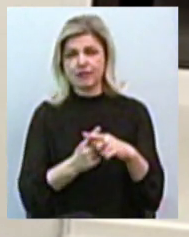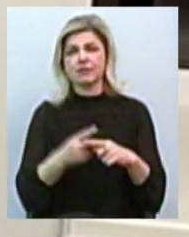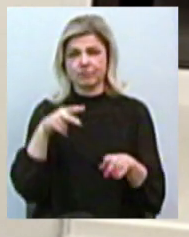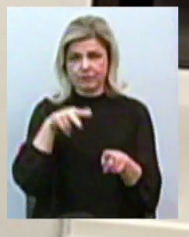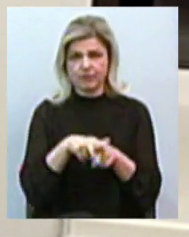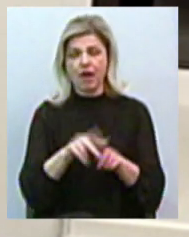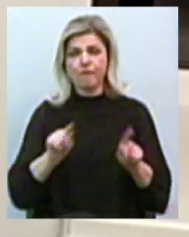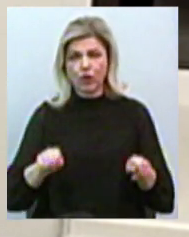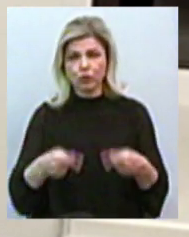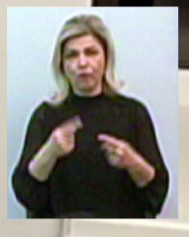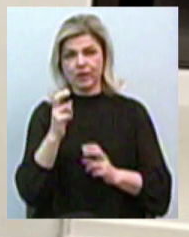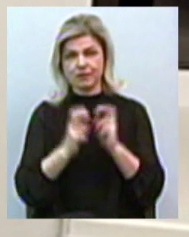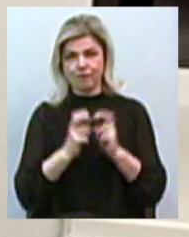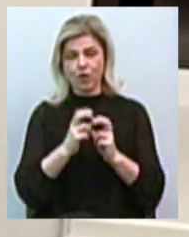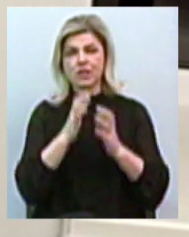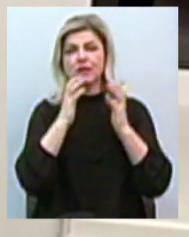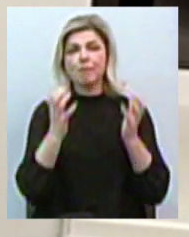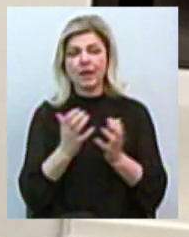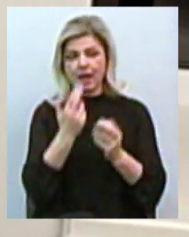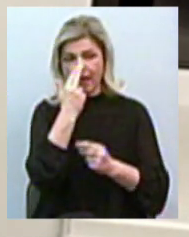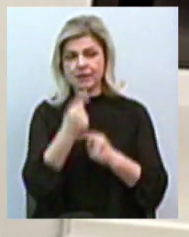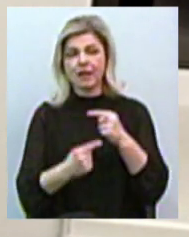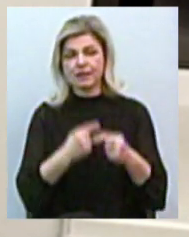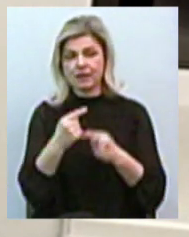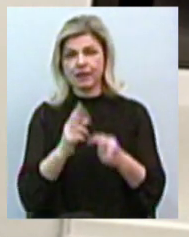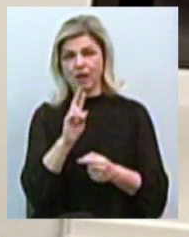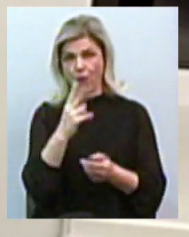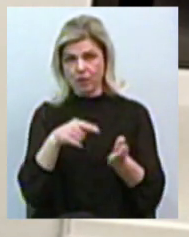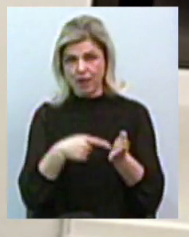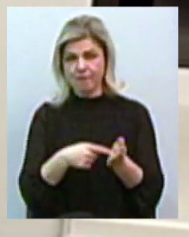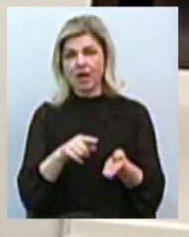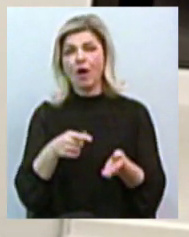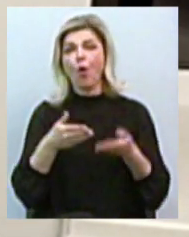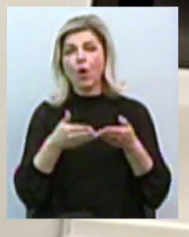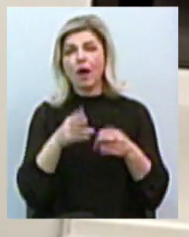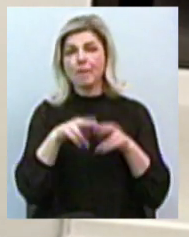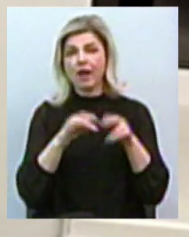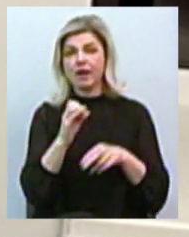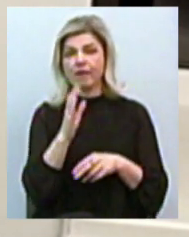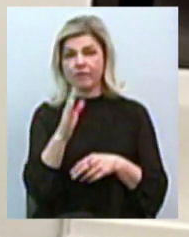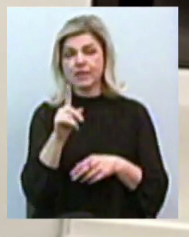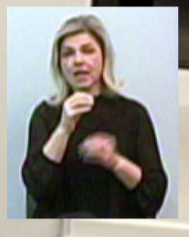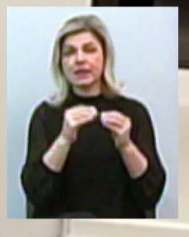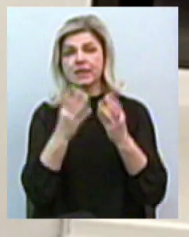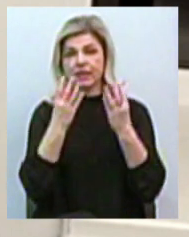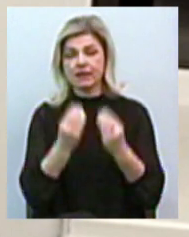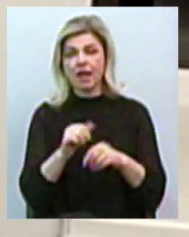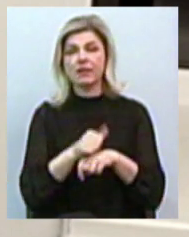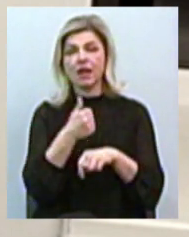зберегти традицію Миколаєва міста Корабелів, за 10 днів генеральний прокурор